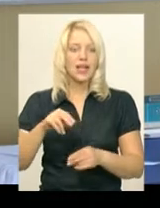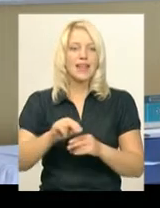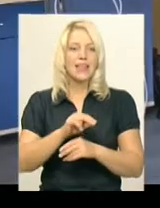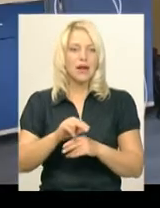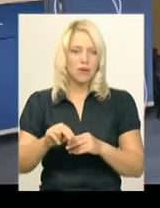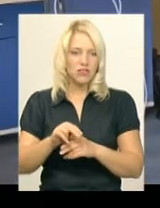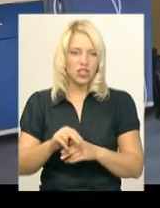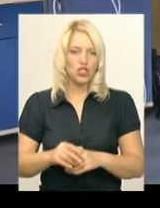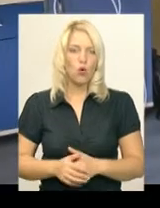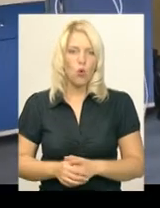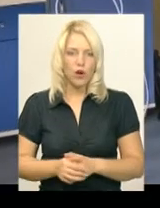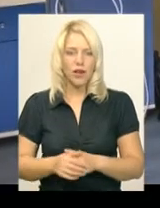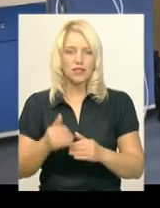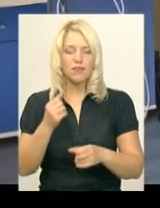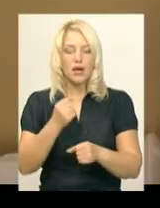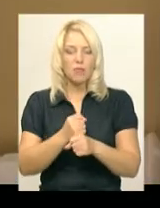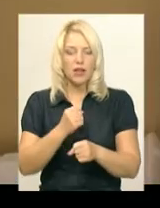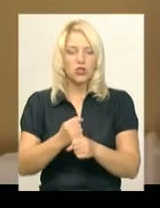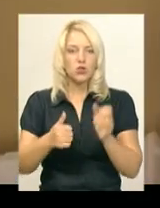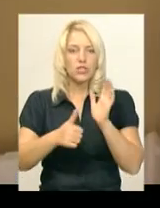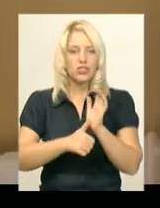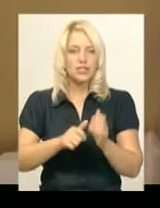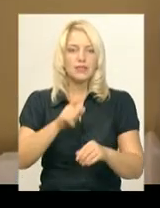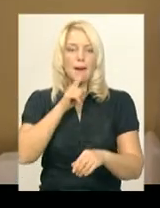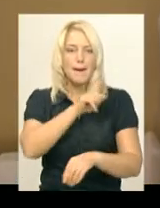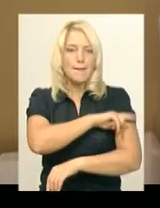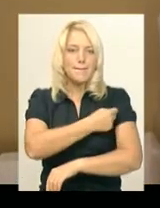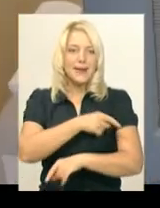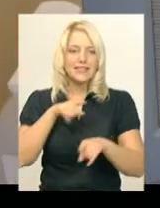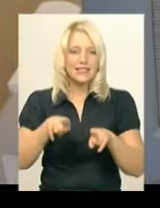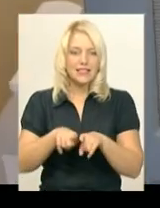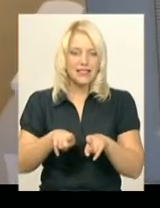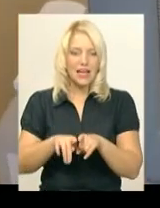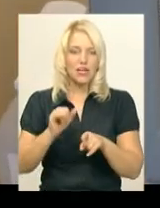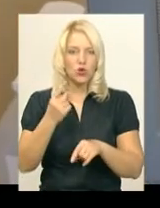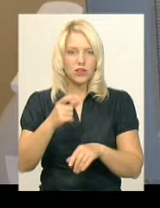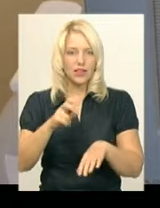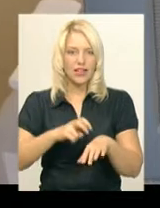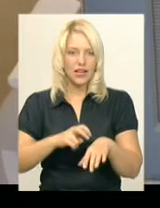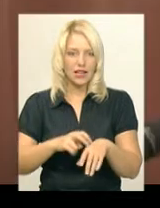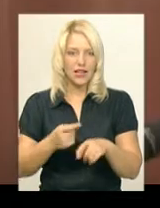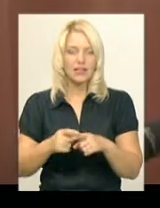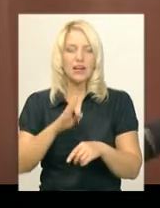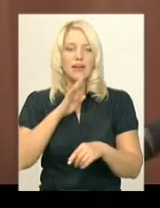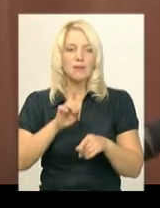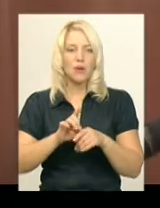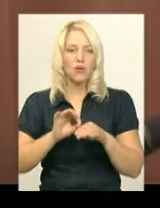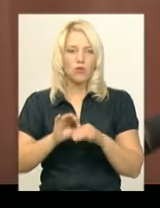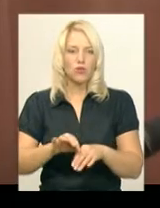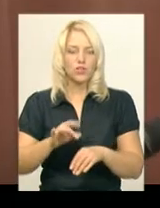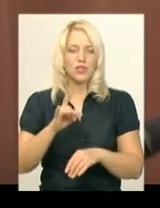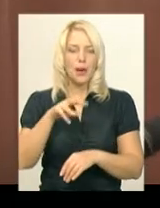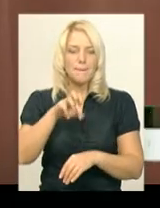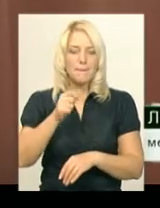хворих. У відділенні працюють шість медсестер та лікар. Медична сестра Лариса Регун проводить процедуру магнітотерапії. Радикуліти,